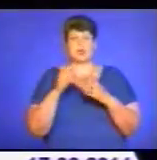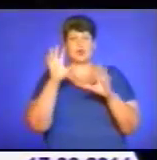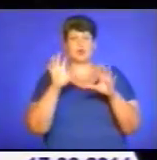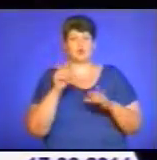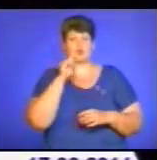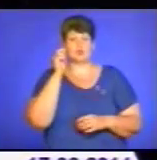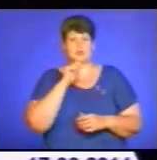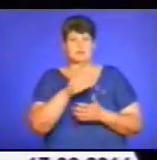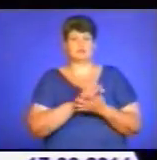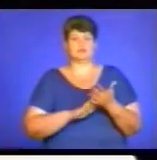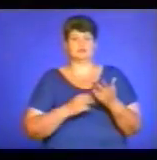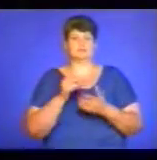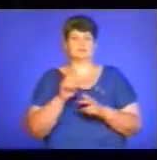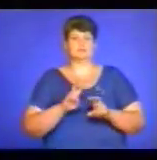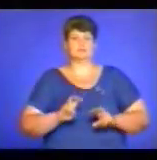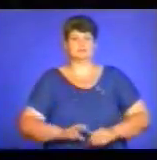досудове розслідування.